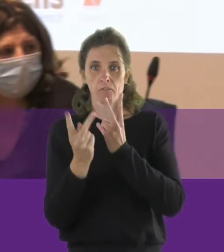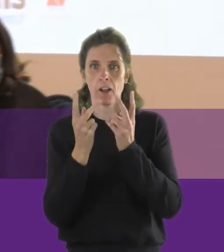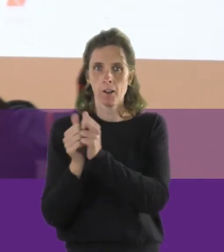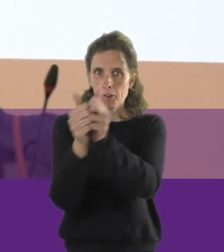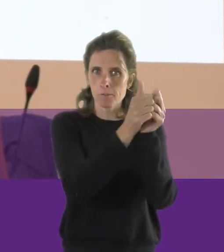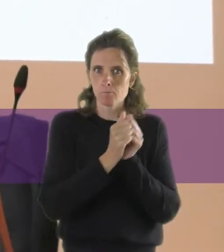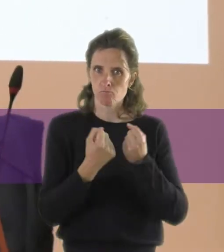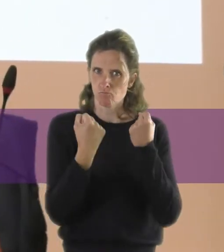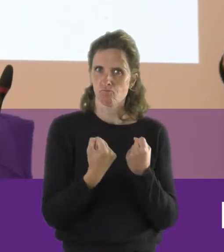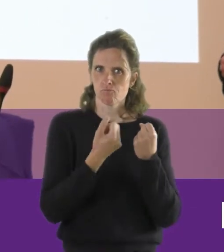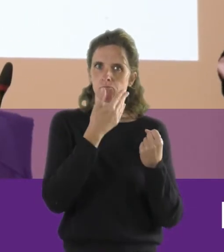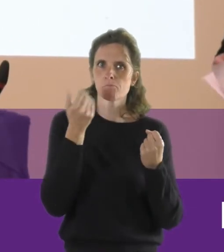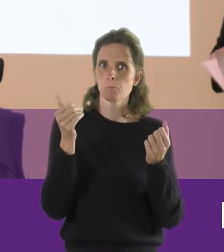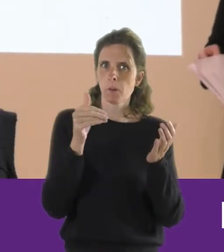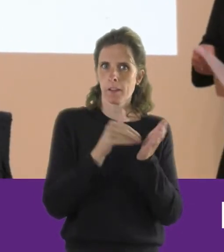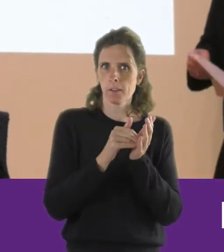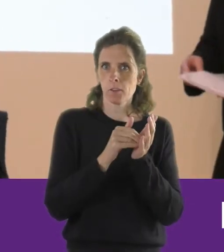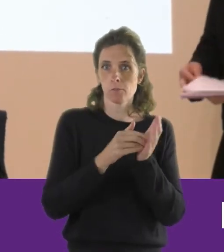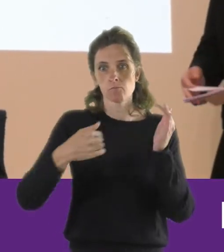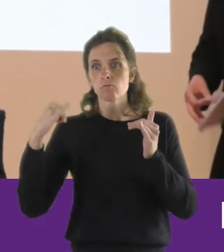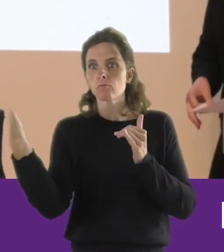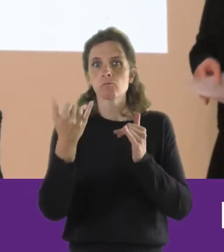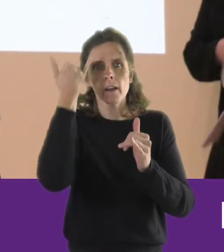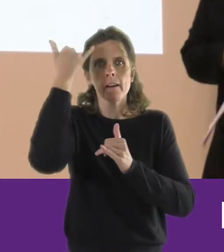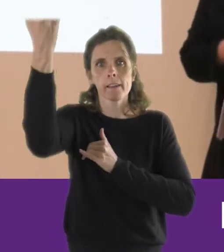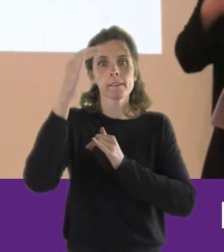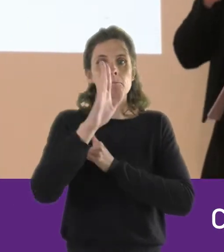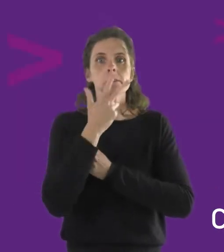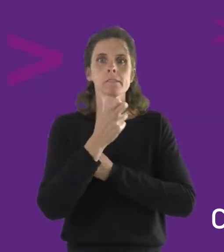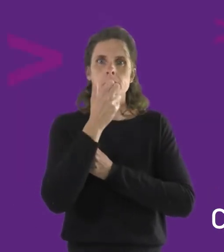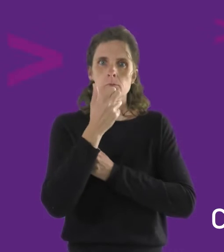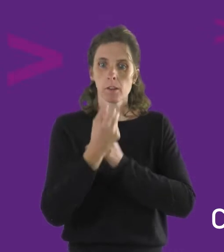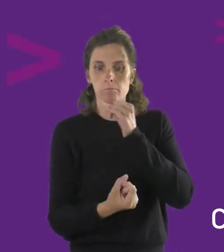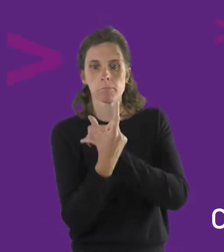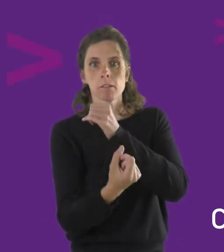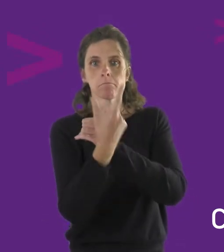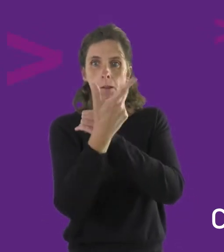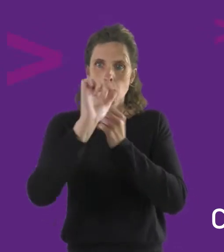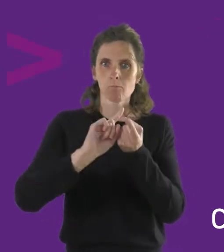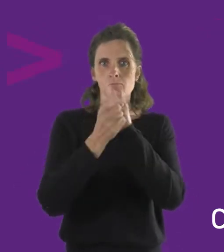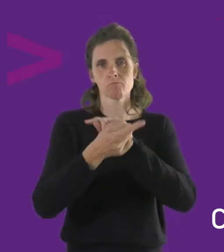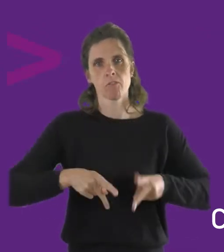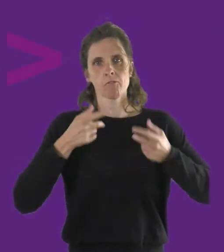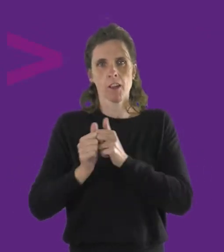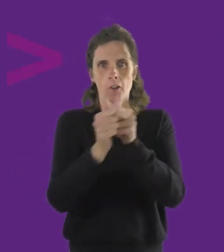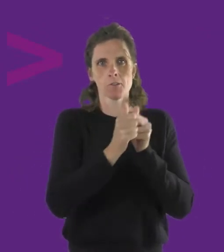valeurs communes et d'encourager de nouvelles initiatives citoyennes pour un bien vivre ensemble.